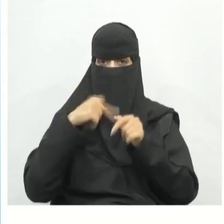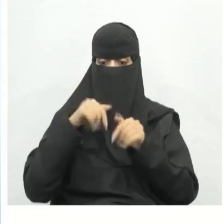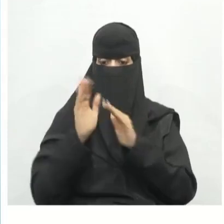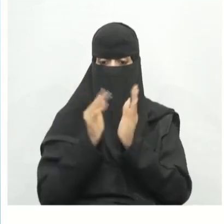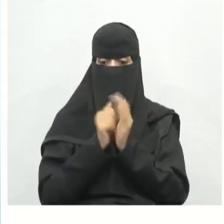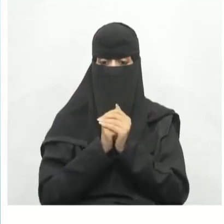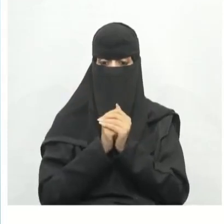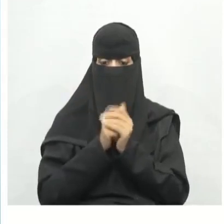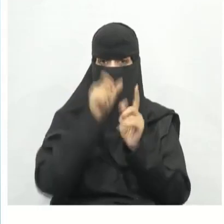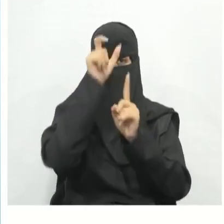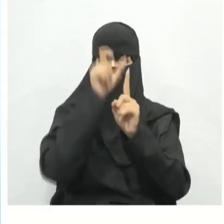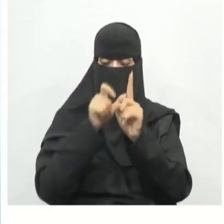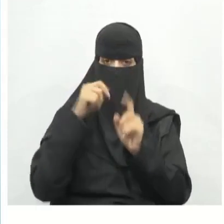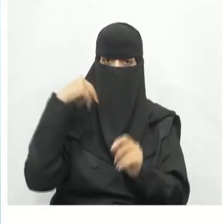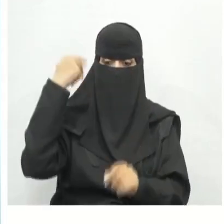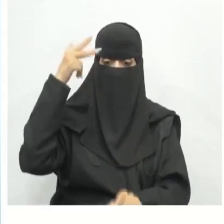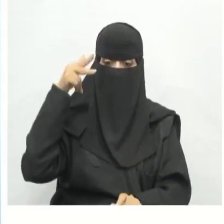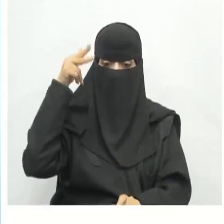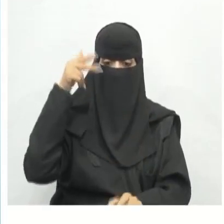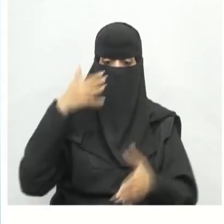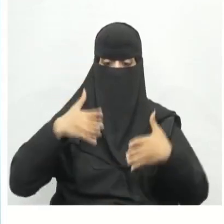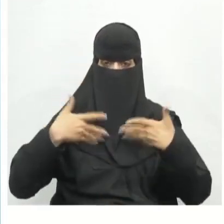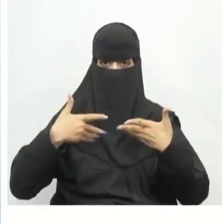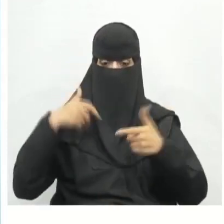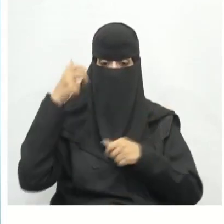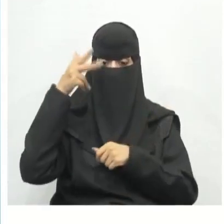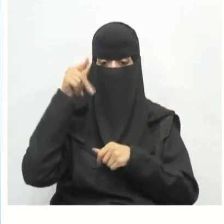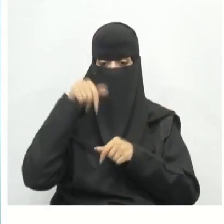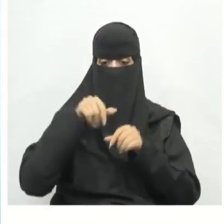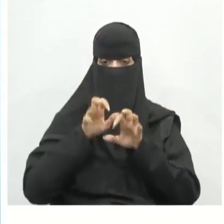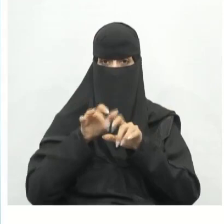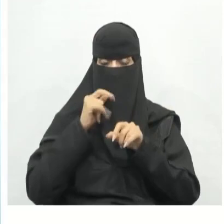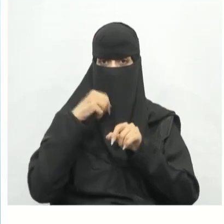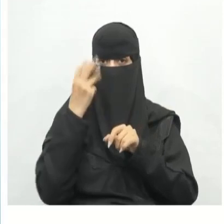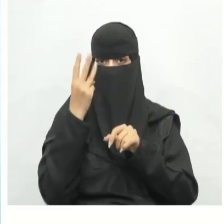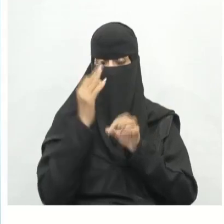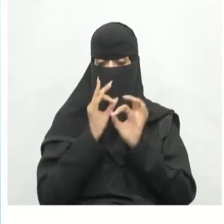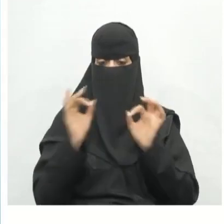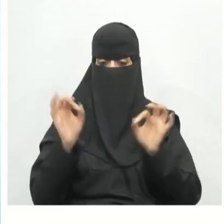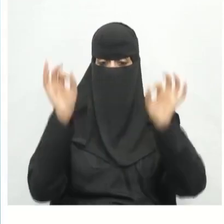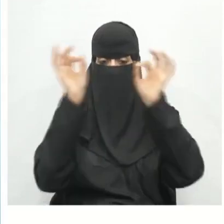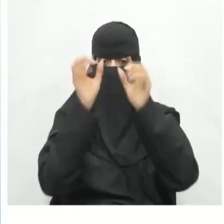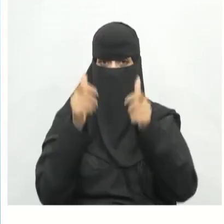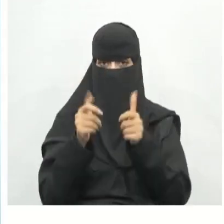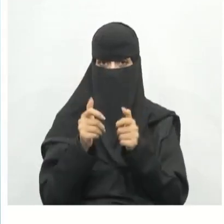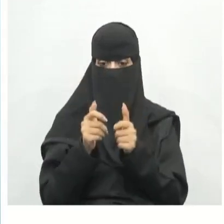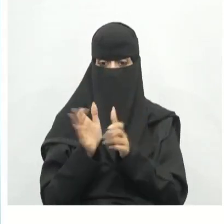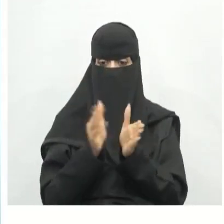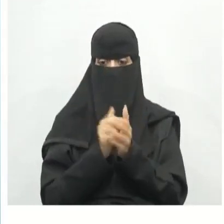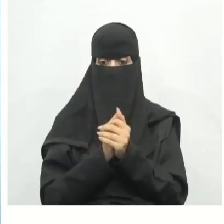والمنحوتات والمباني أيضا شخصيات لأفلام وإلعاب الفيديو والكرتونية ثلاثية الأبعاد